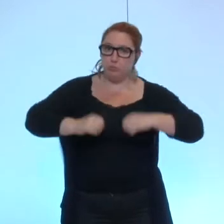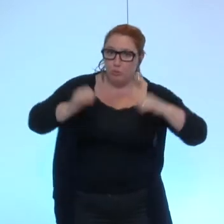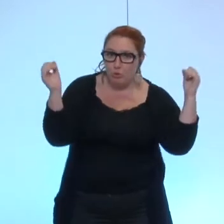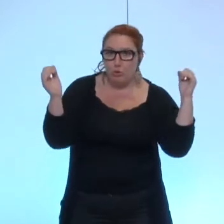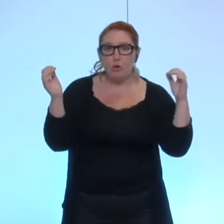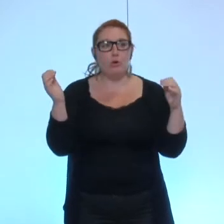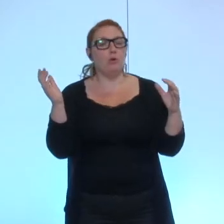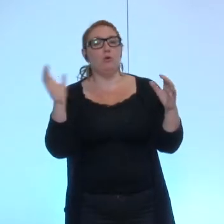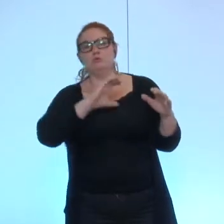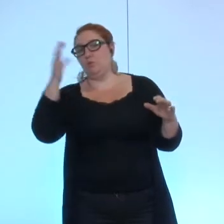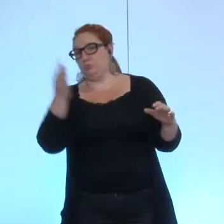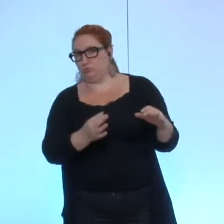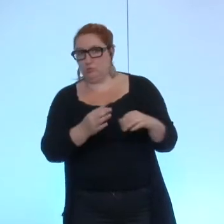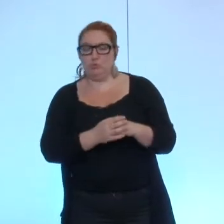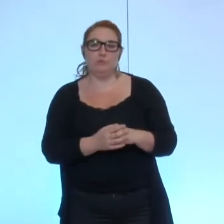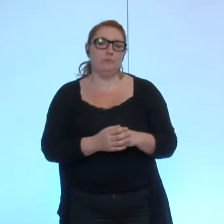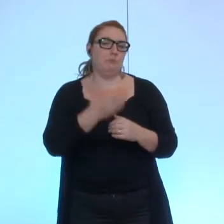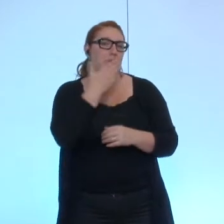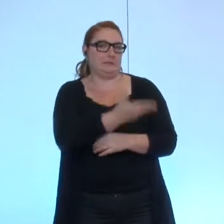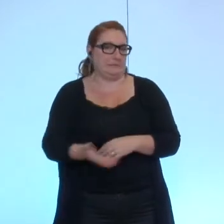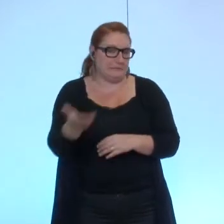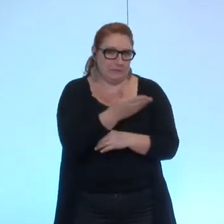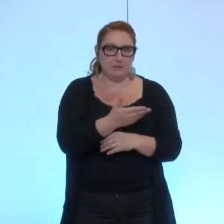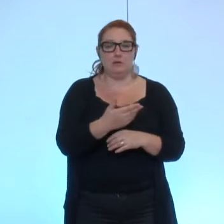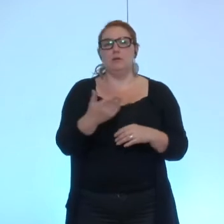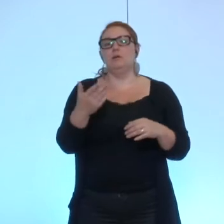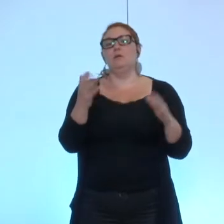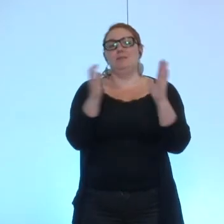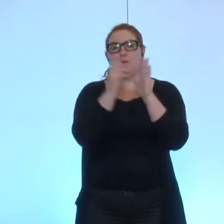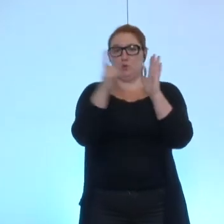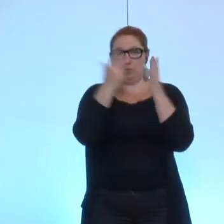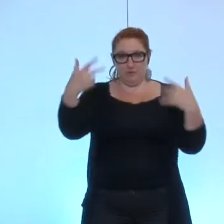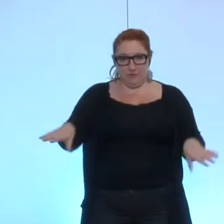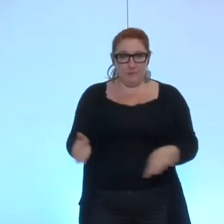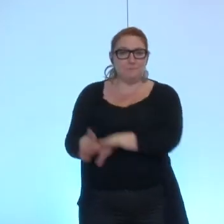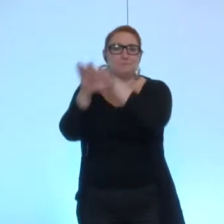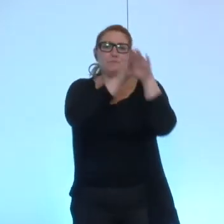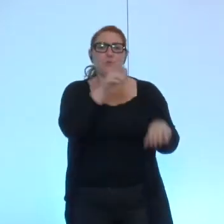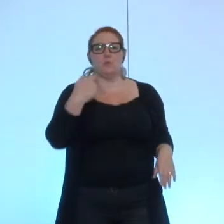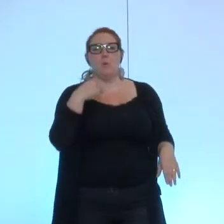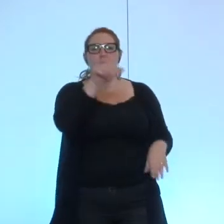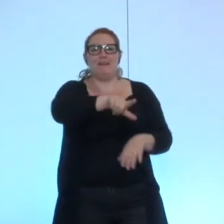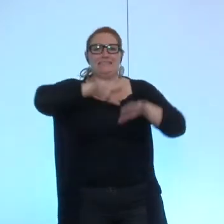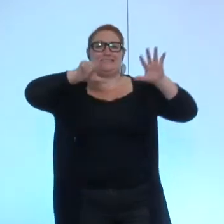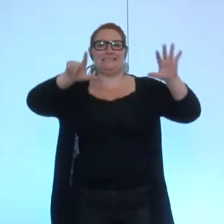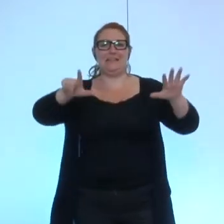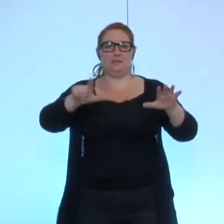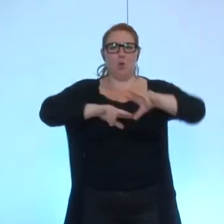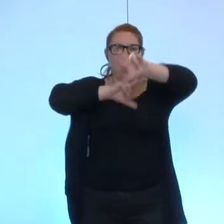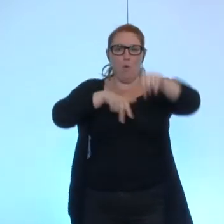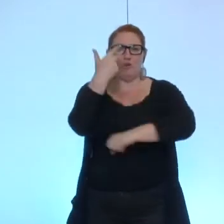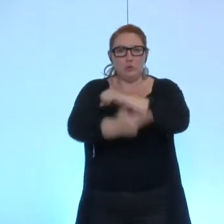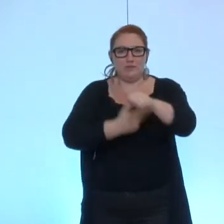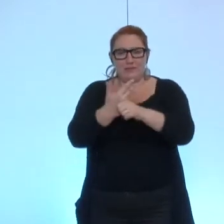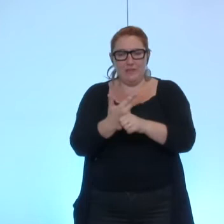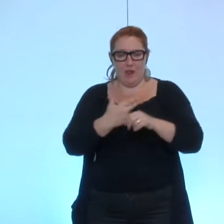unanimité je vous remercie cette délibération est adoptée délibération numéro 27 convention triennale entre la ville